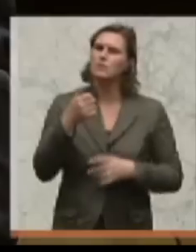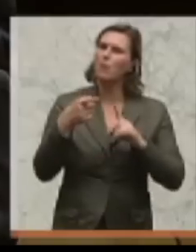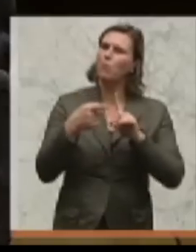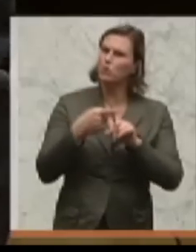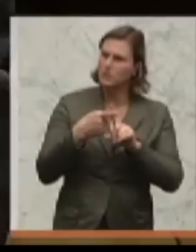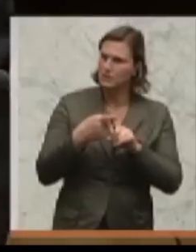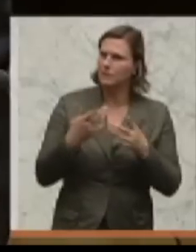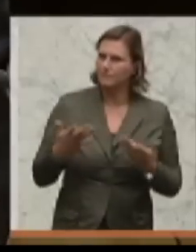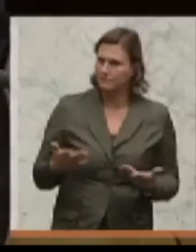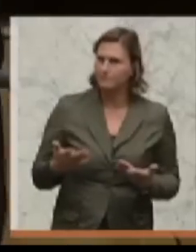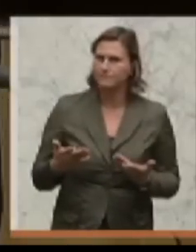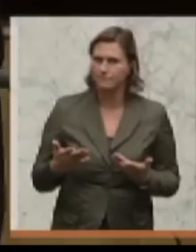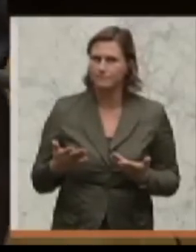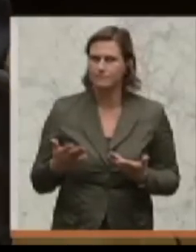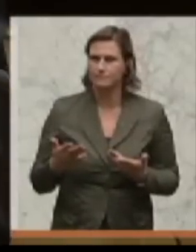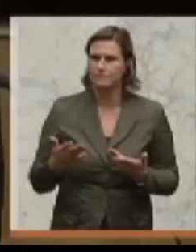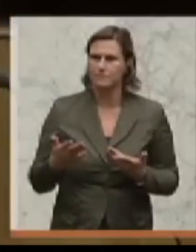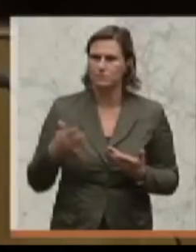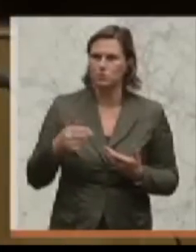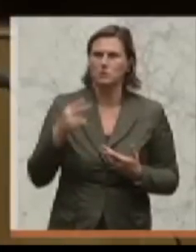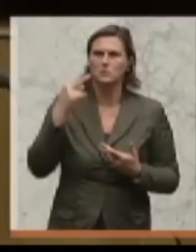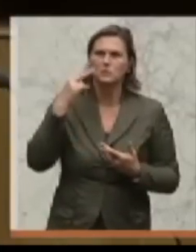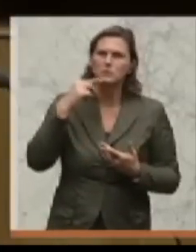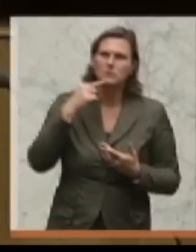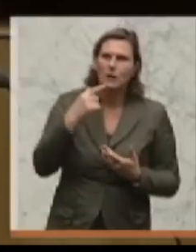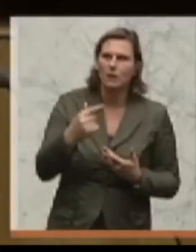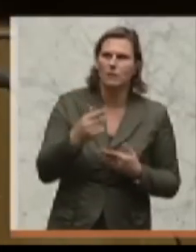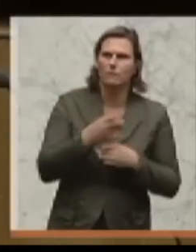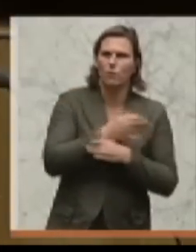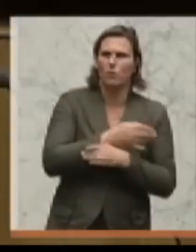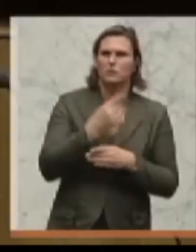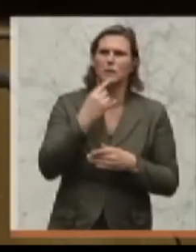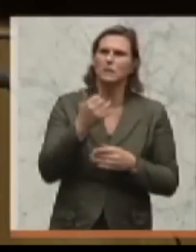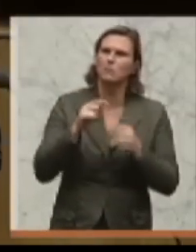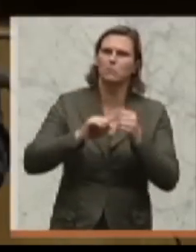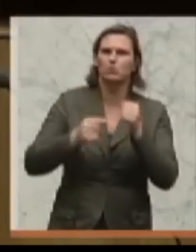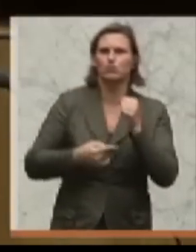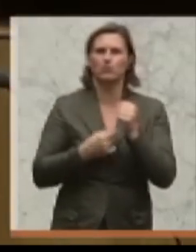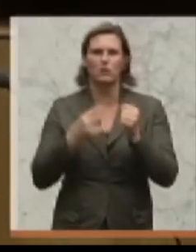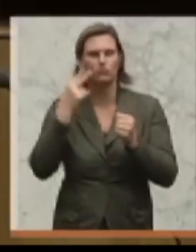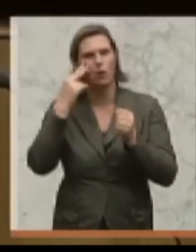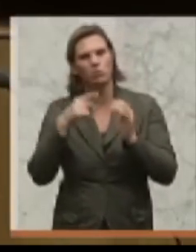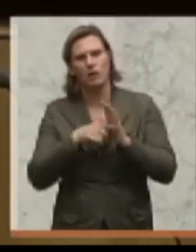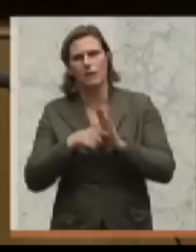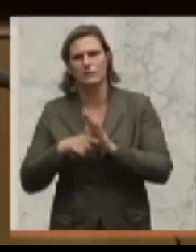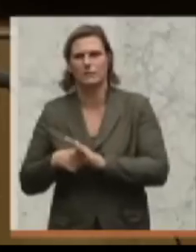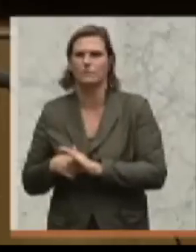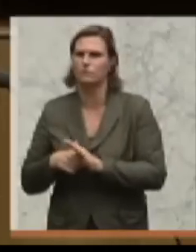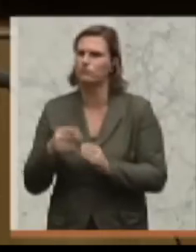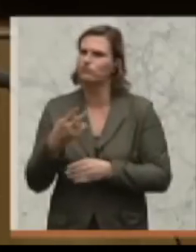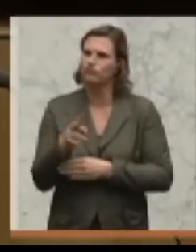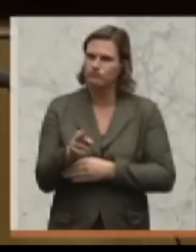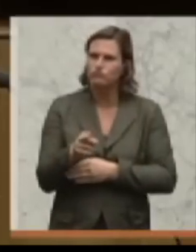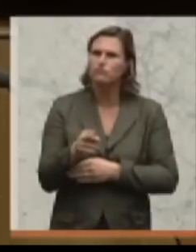immer behaupten, wir sehen nur die negativen Dinge in Ihrem Budget. Das neue Haushaltsrecht ist sehr